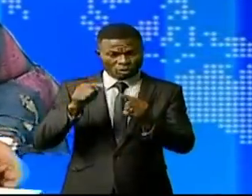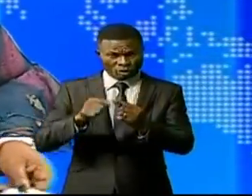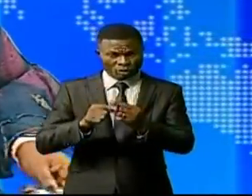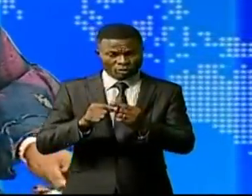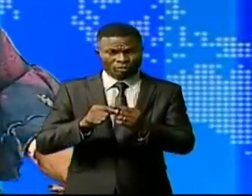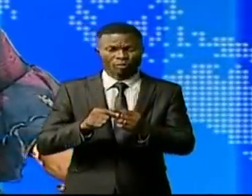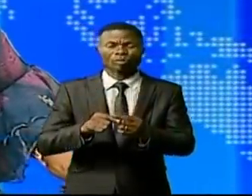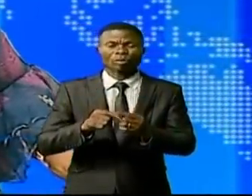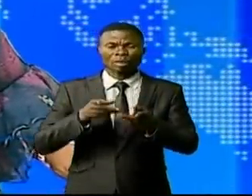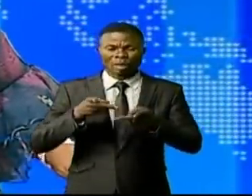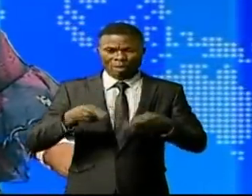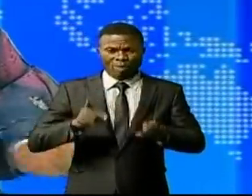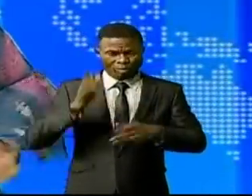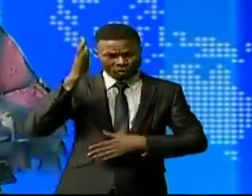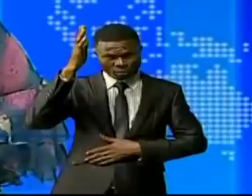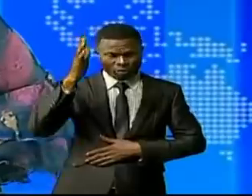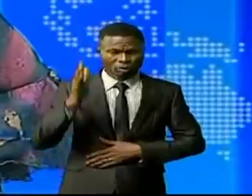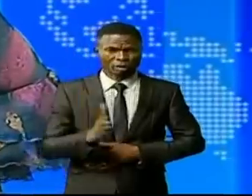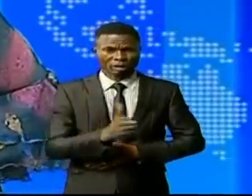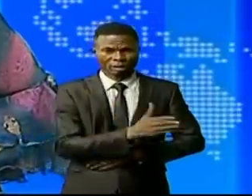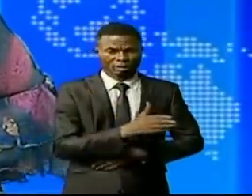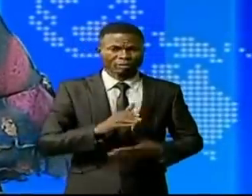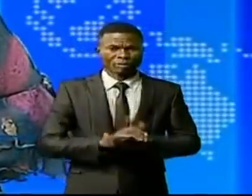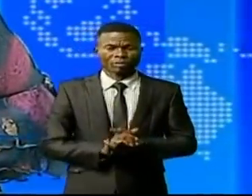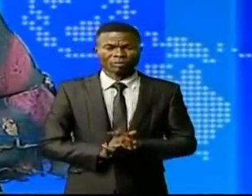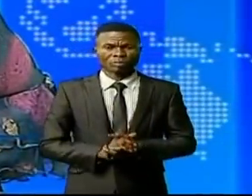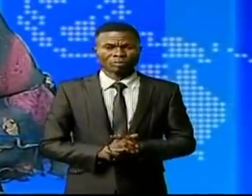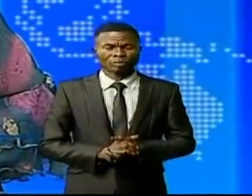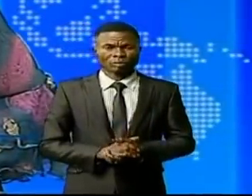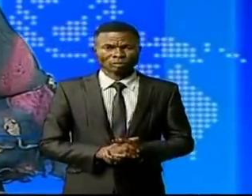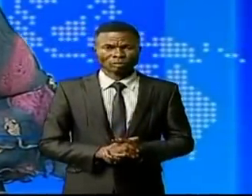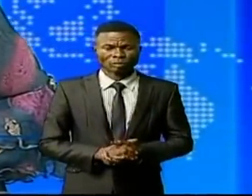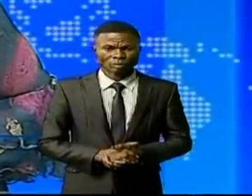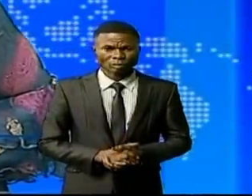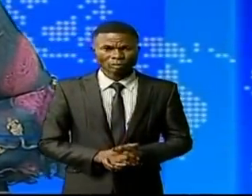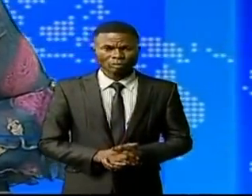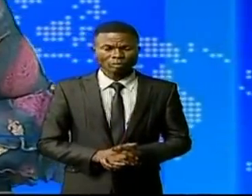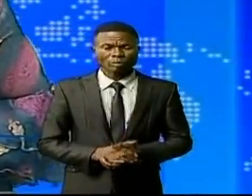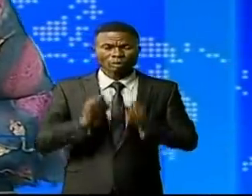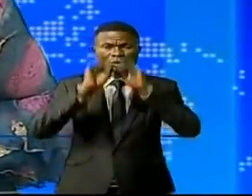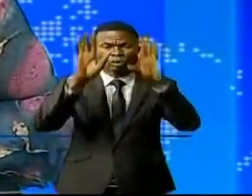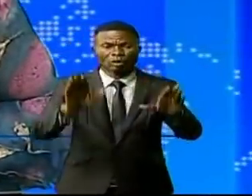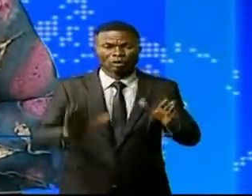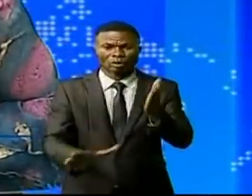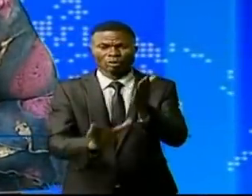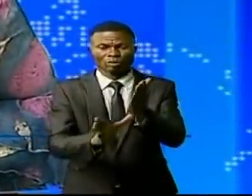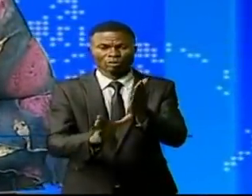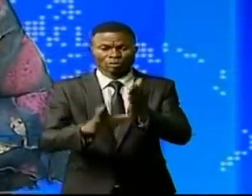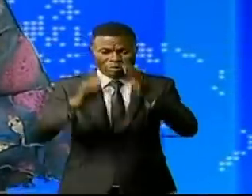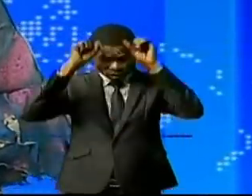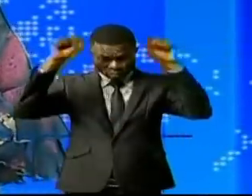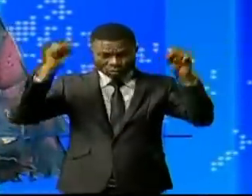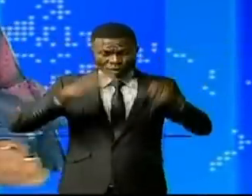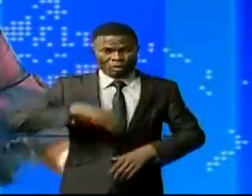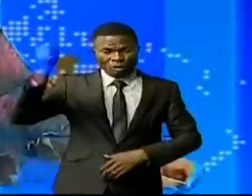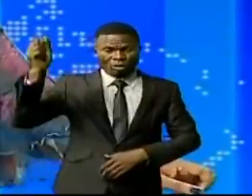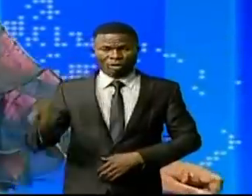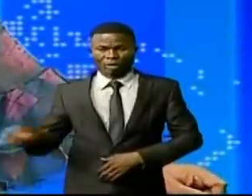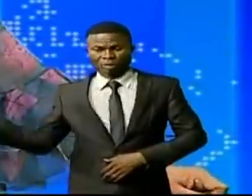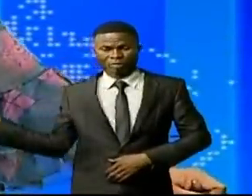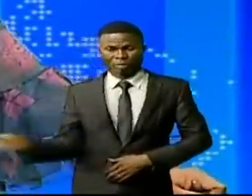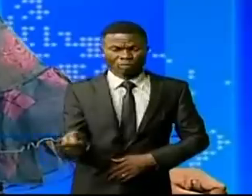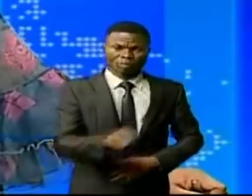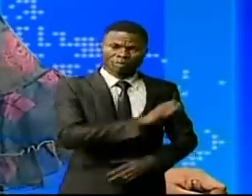nouvel ordre. Elle vient d'être sacrée, vice-champion du tournoi de tennis